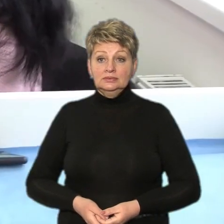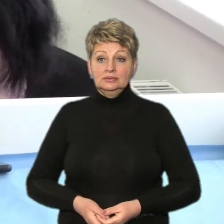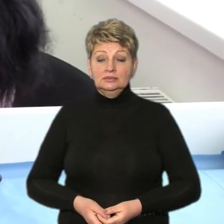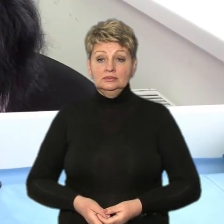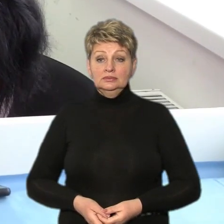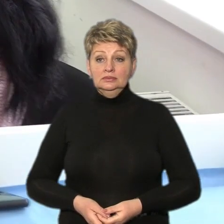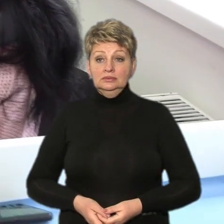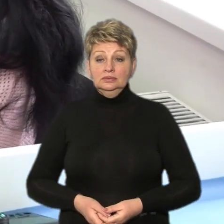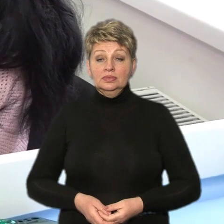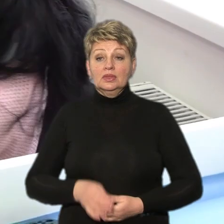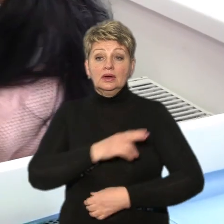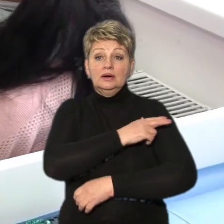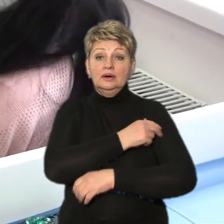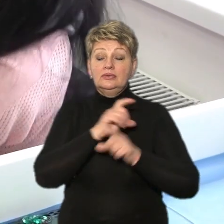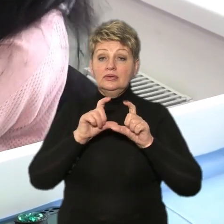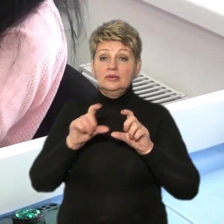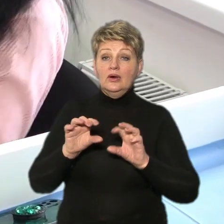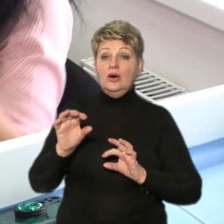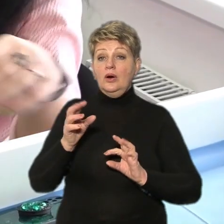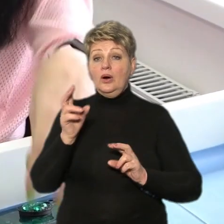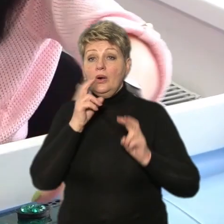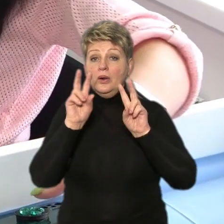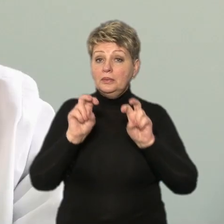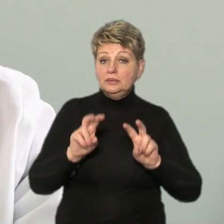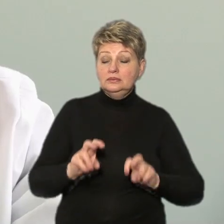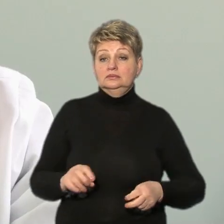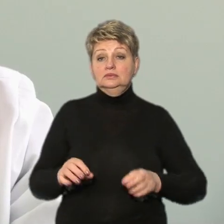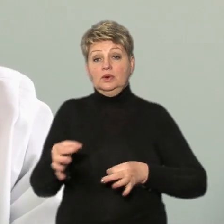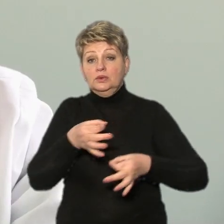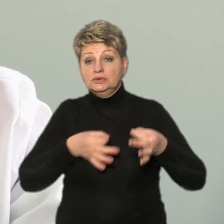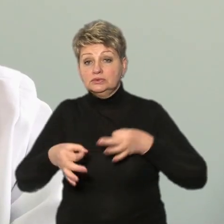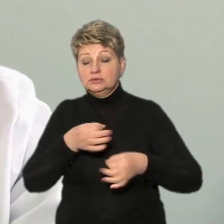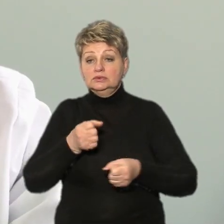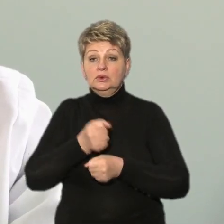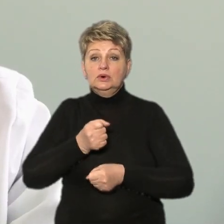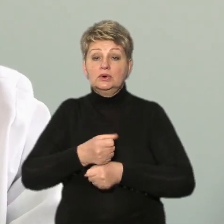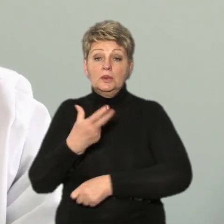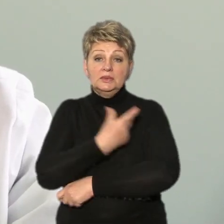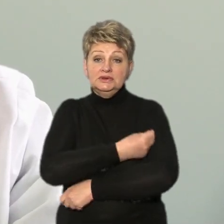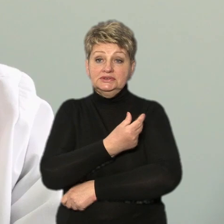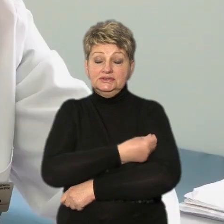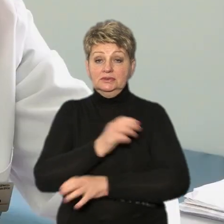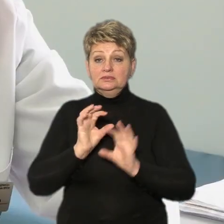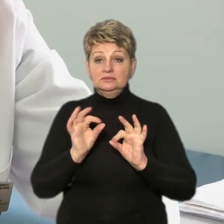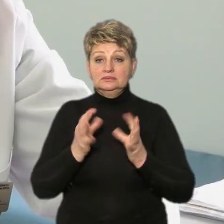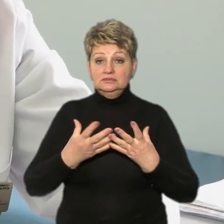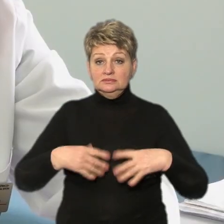В амбулаторії оглядають, консультують та роблять щеплення, розповідає сімейна лікарка Наталія Грошева.